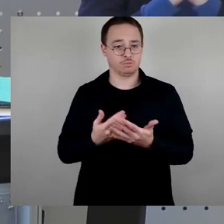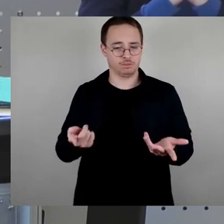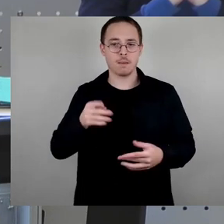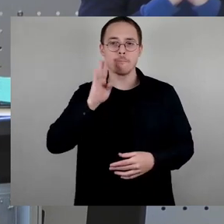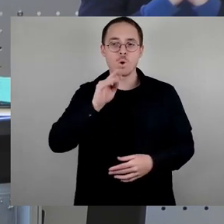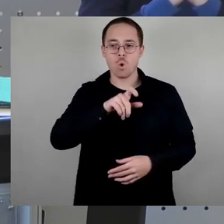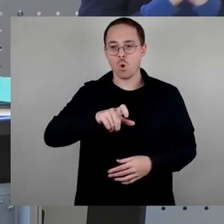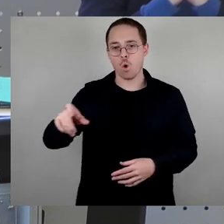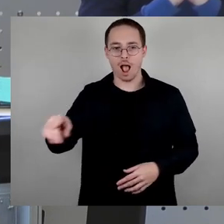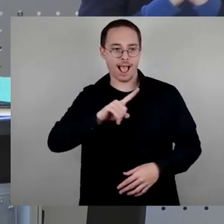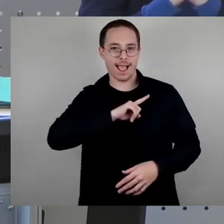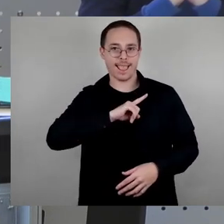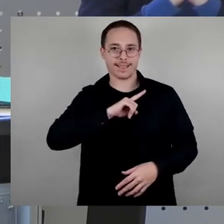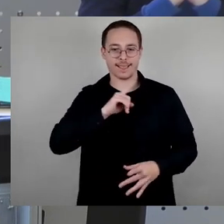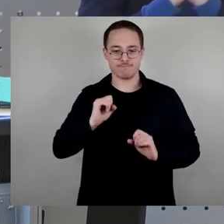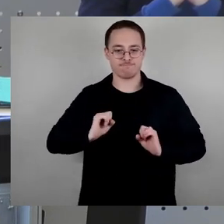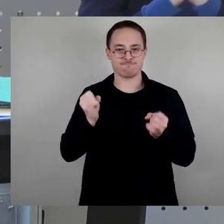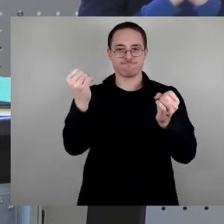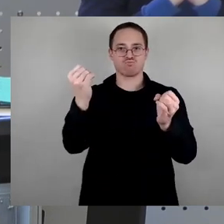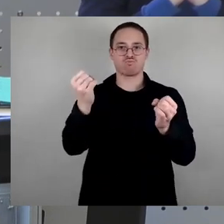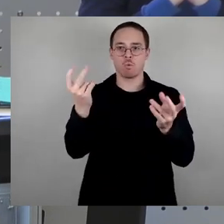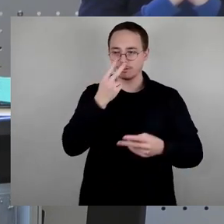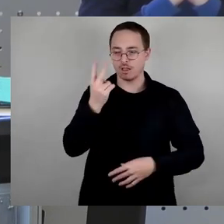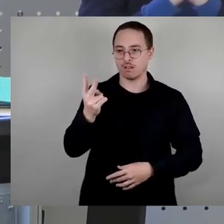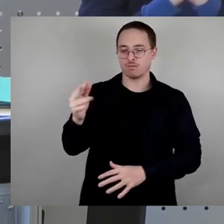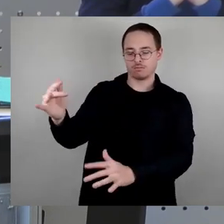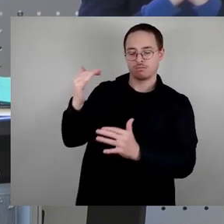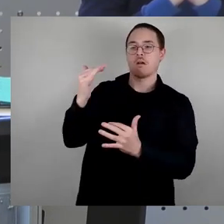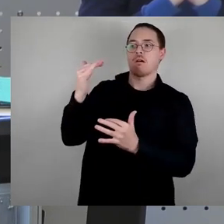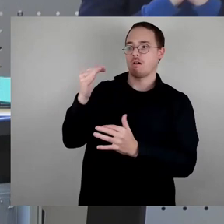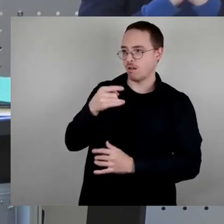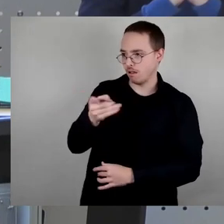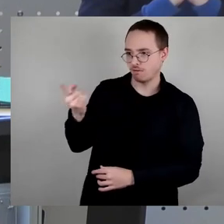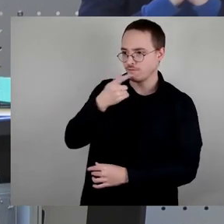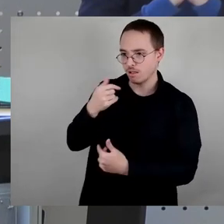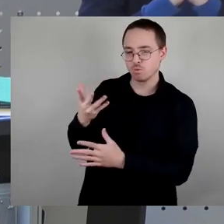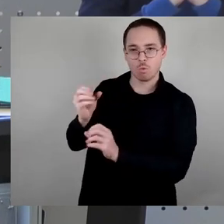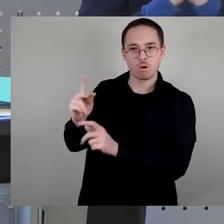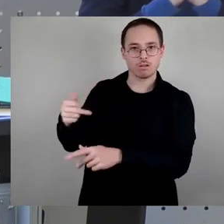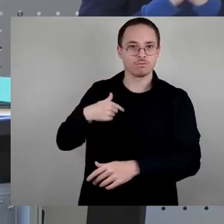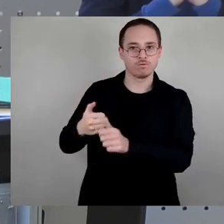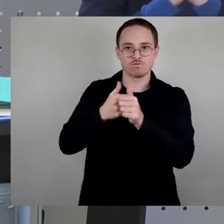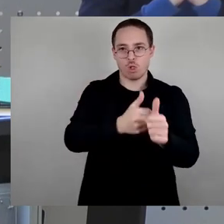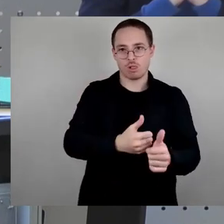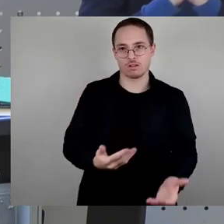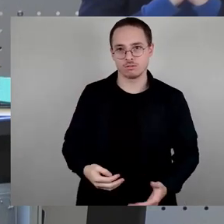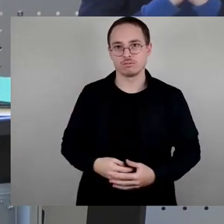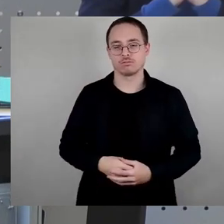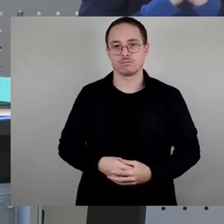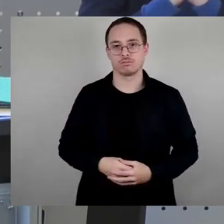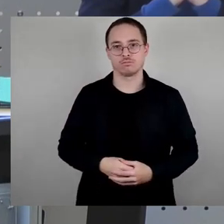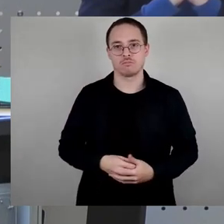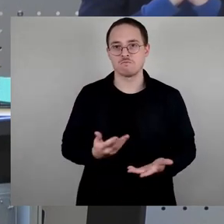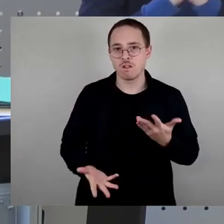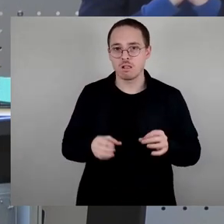als Stadt aufgreifen und als Inspiration, als Auftakt für die Entwicklung eines würdigen Gedenkorts am Altmarkt nutzen. Gleich kann auf diesem Weg